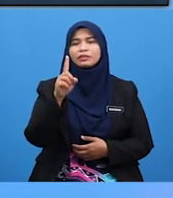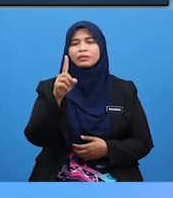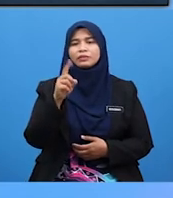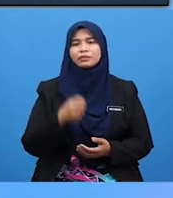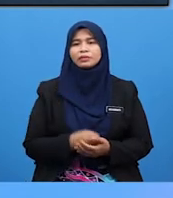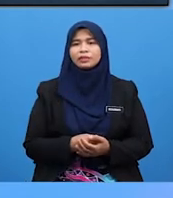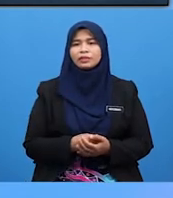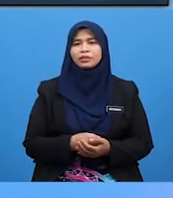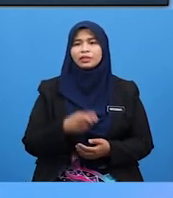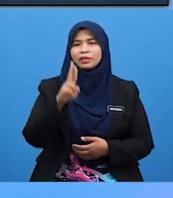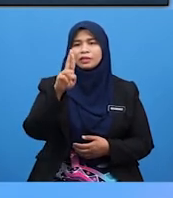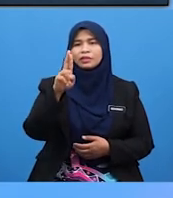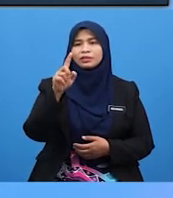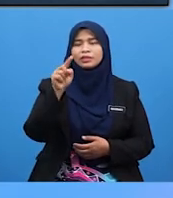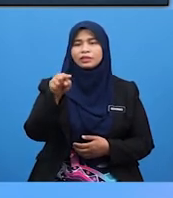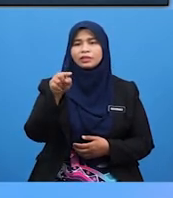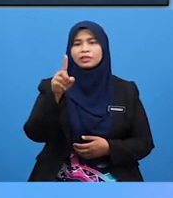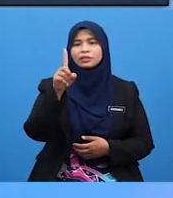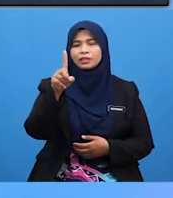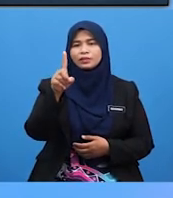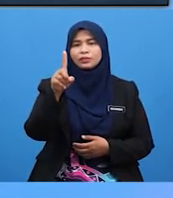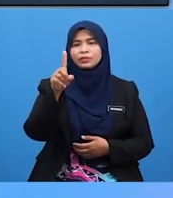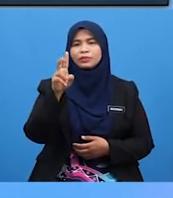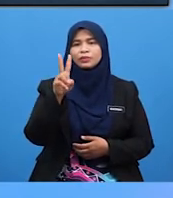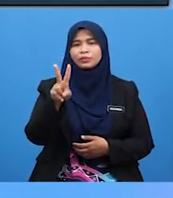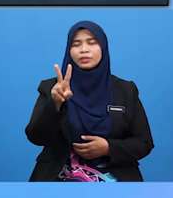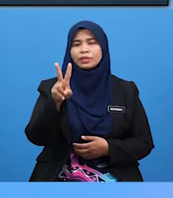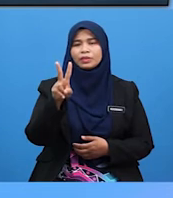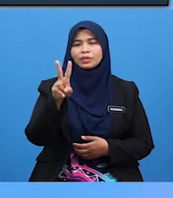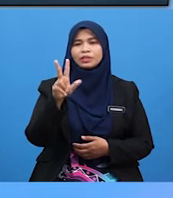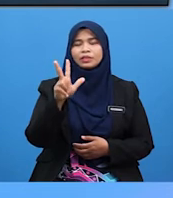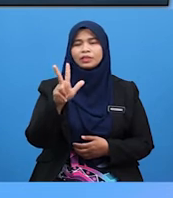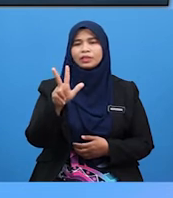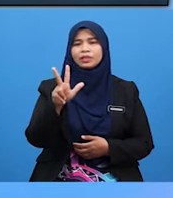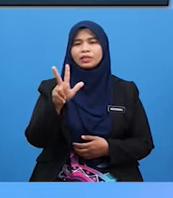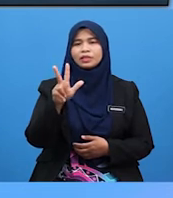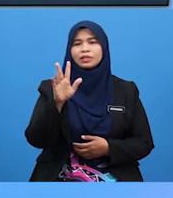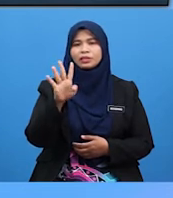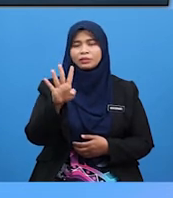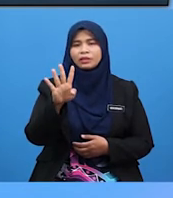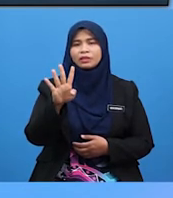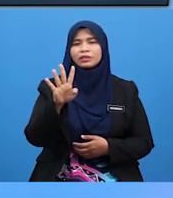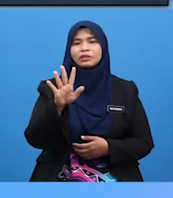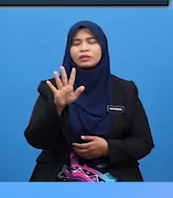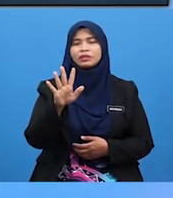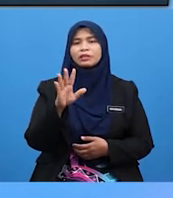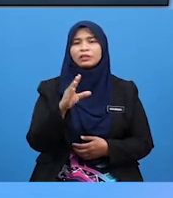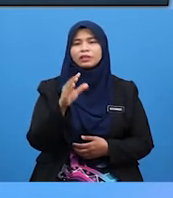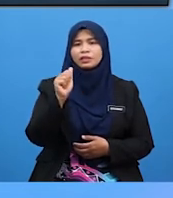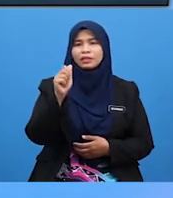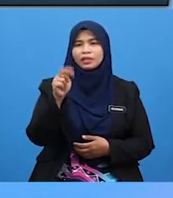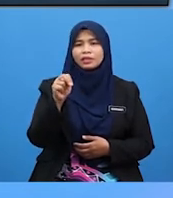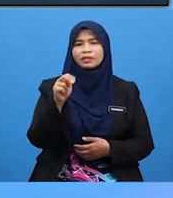R.1235 An An